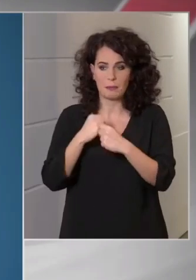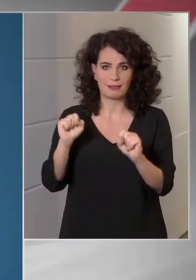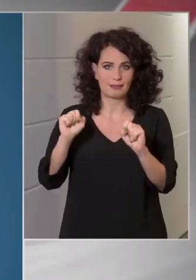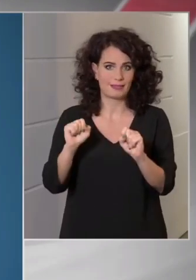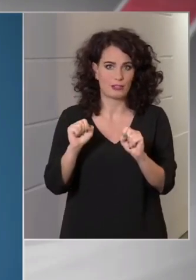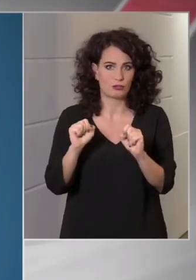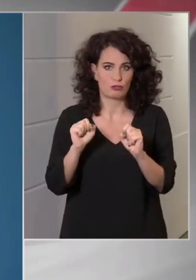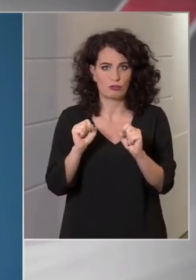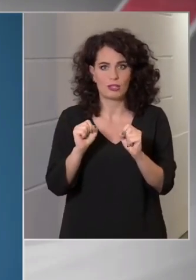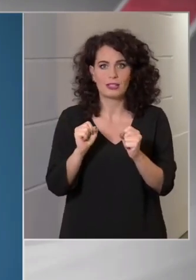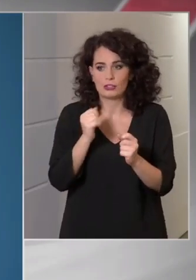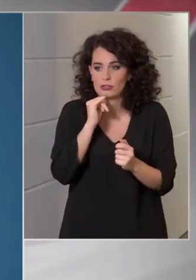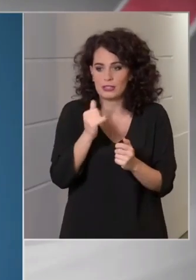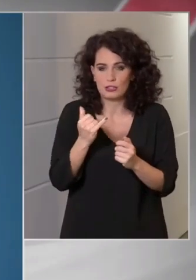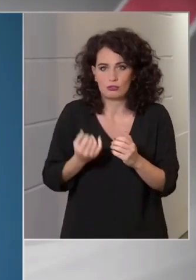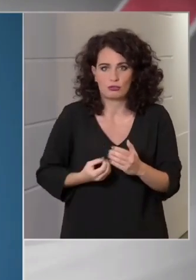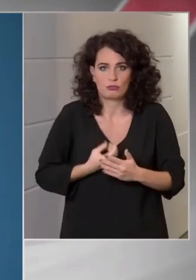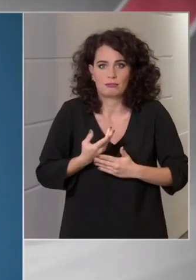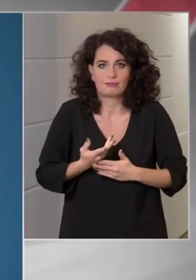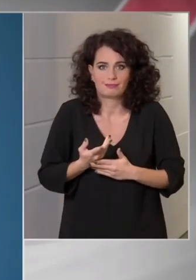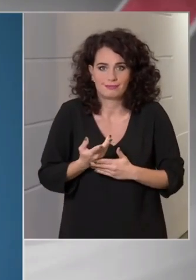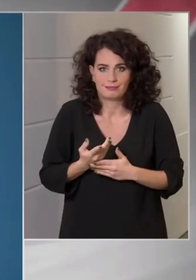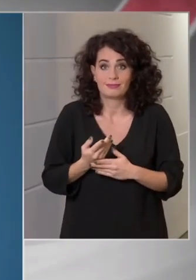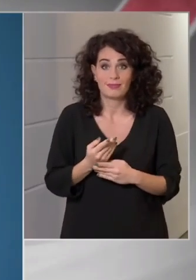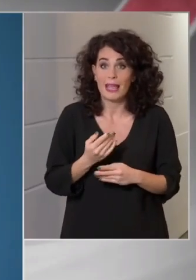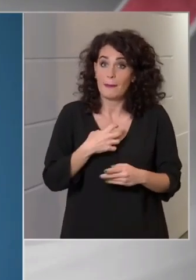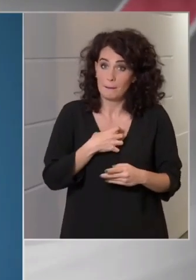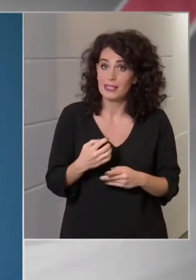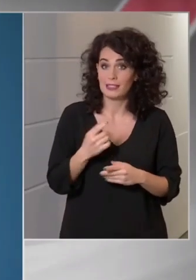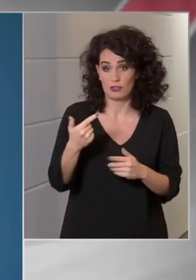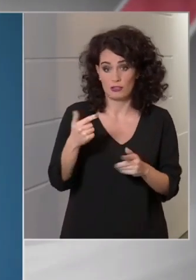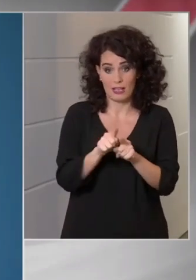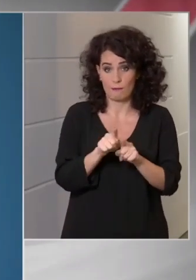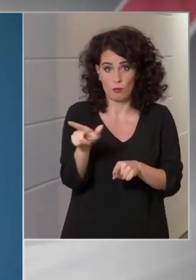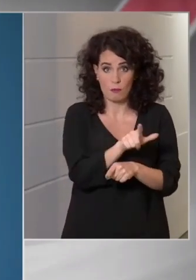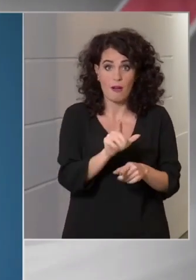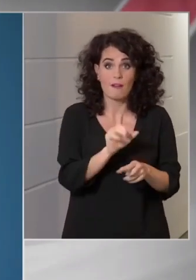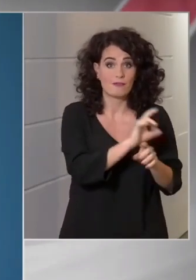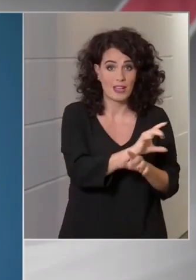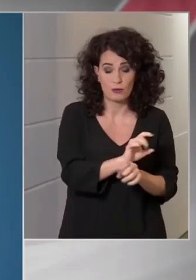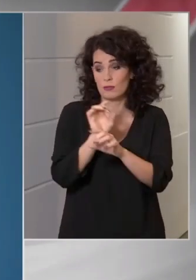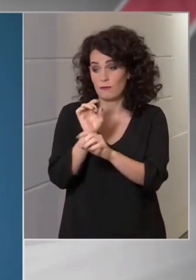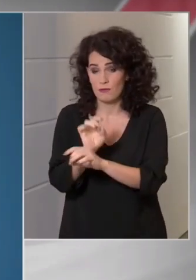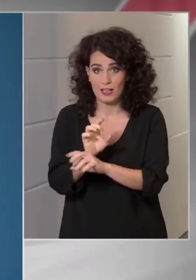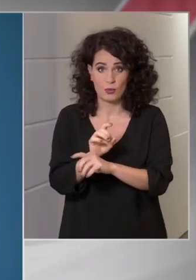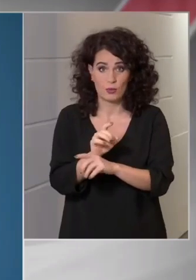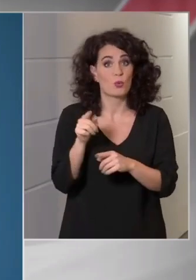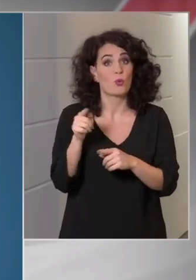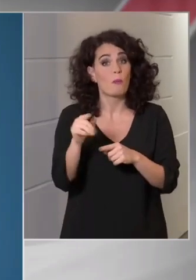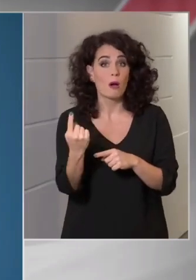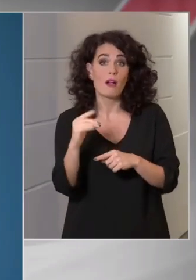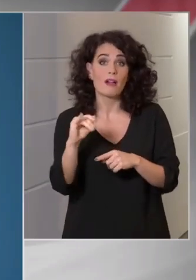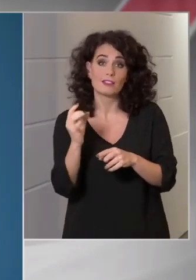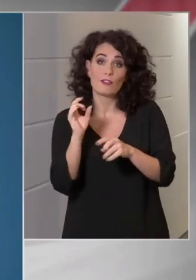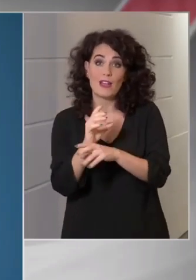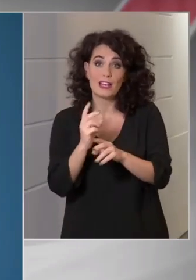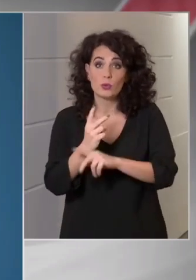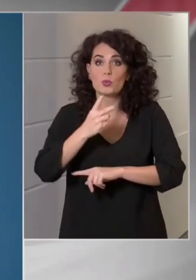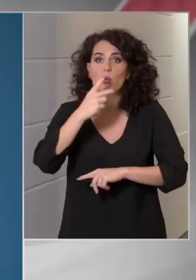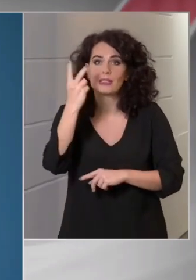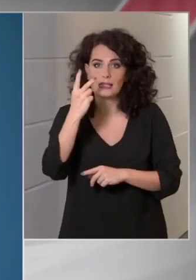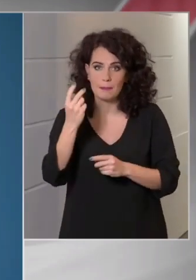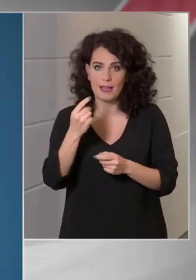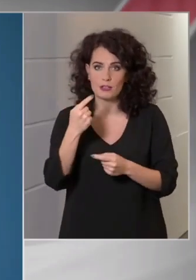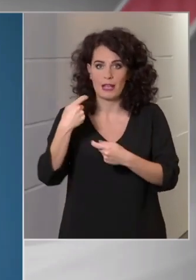nem is halad előre. Ettől még ő ugyanolyan fertőzőképes, mint az erőteljesebb